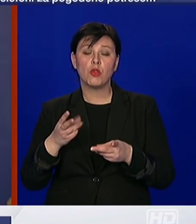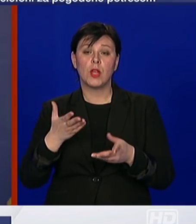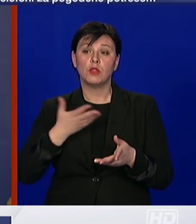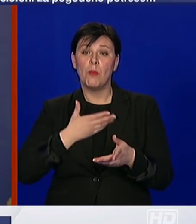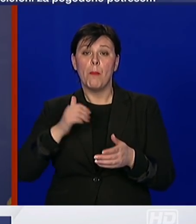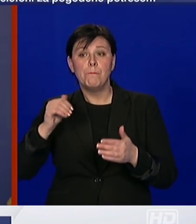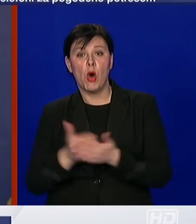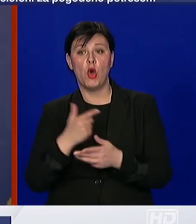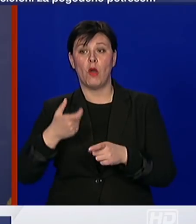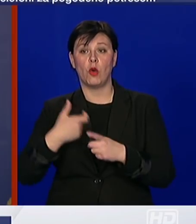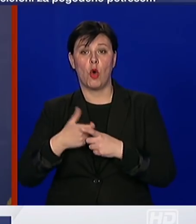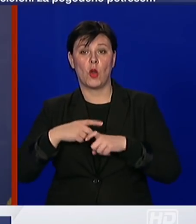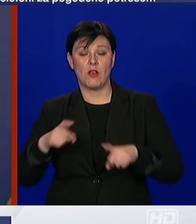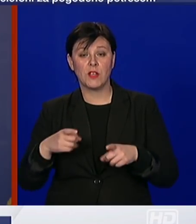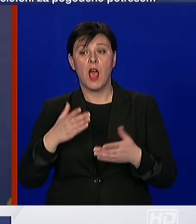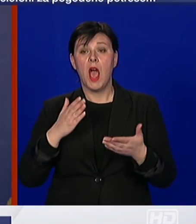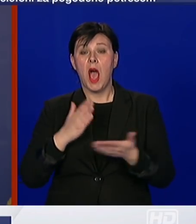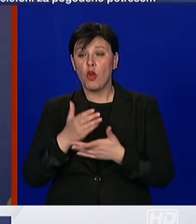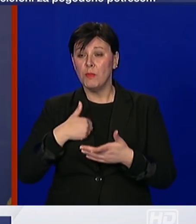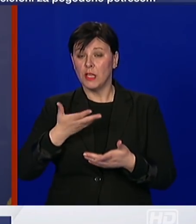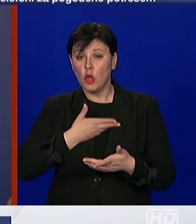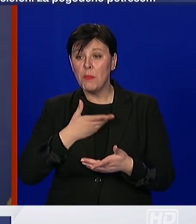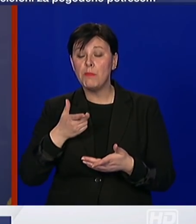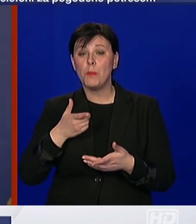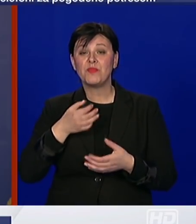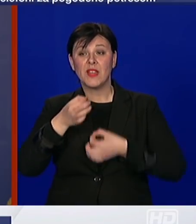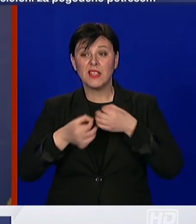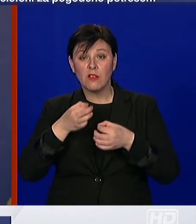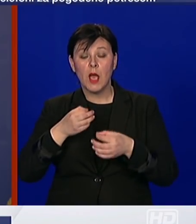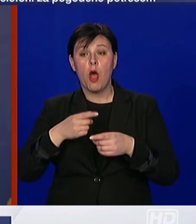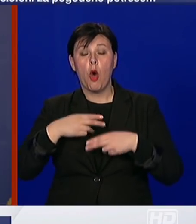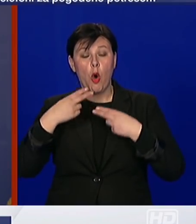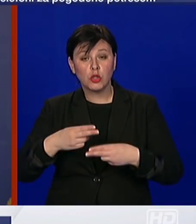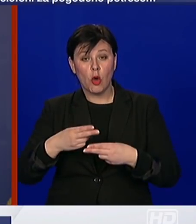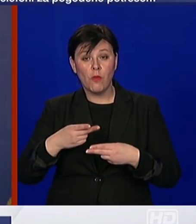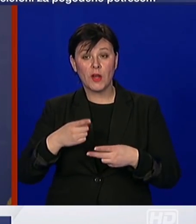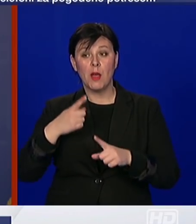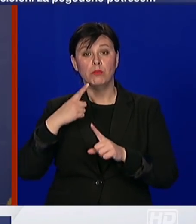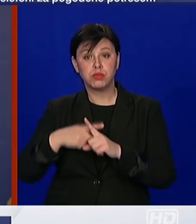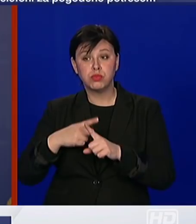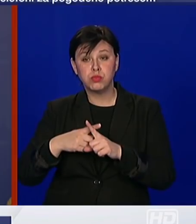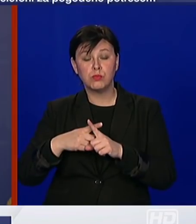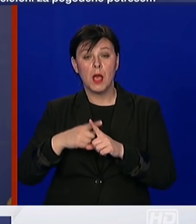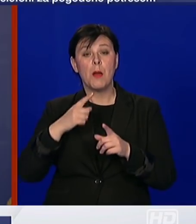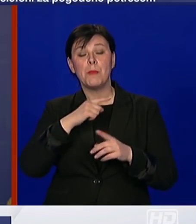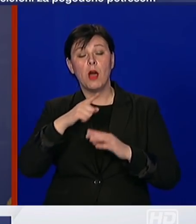Ako umeđu vremenu dobijemo testove koje potvrđuju njegov imunološki odgovor, onda ćemo ih moći pustiti. Evo